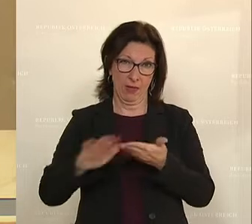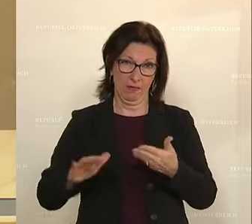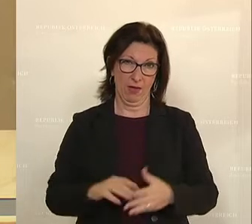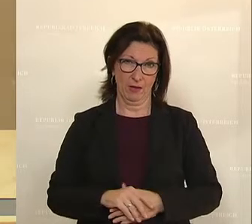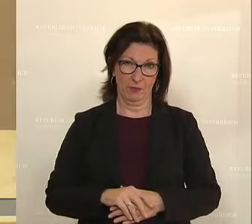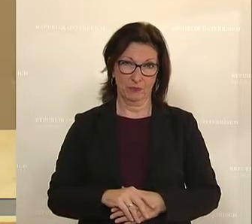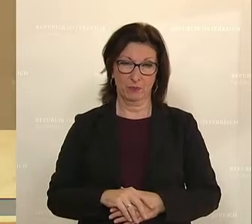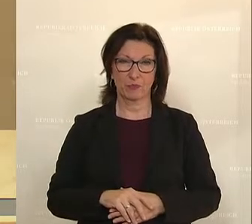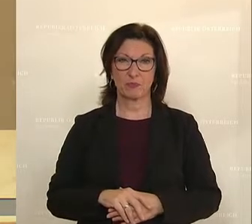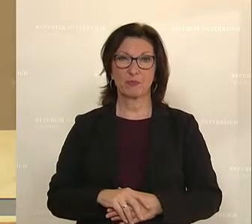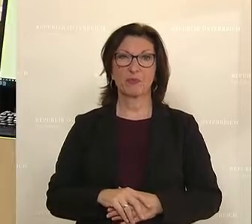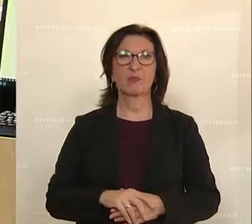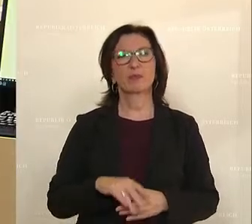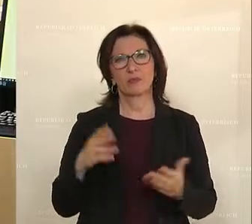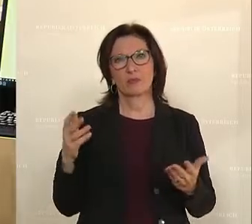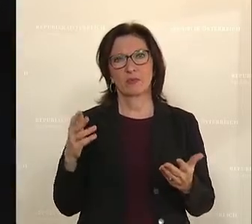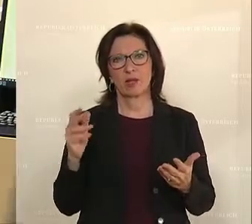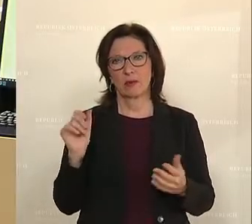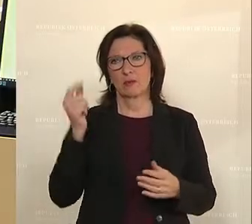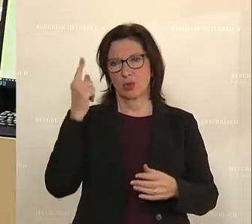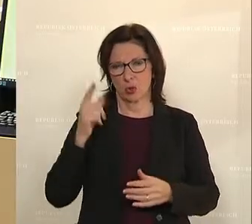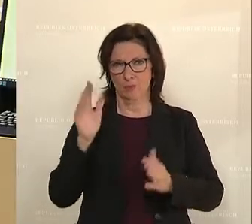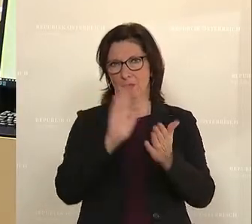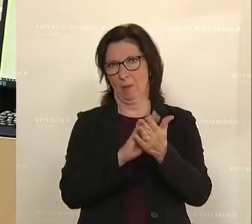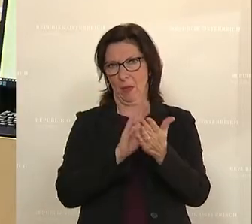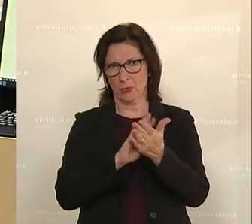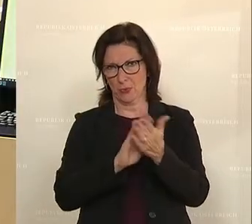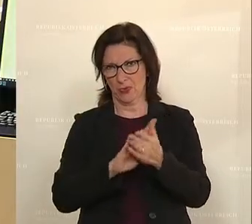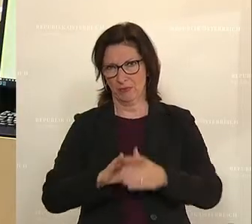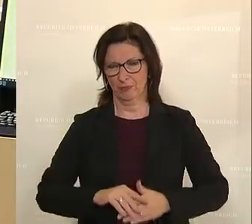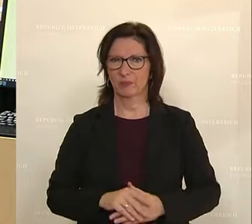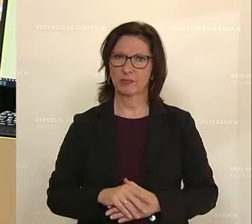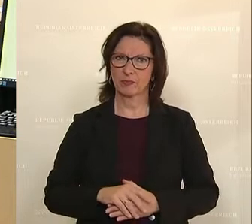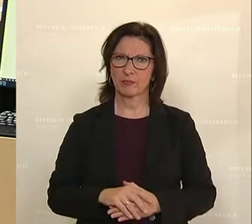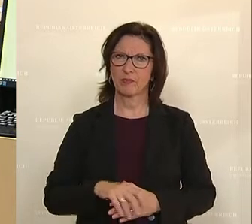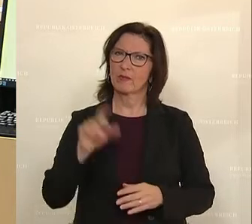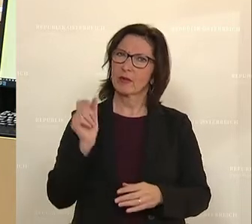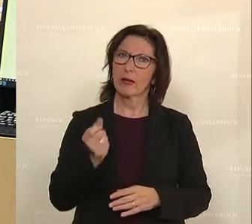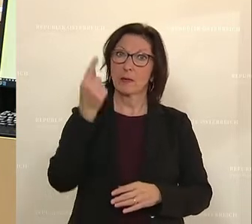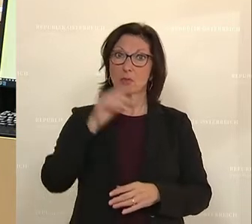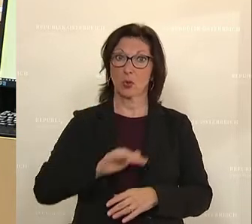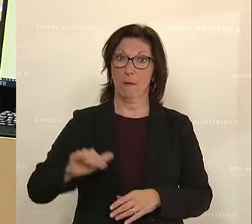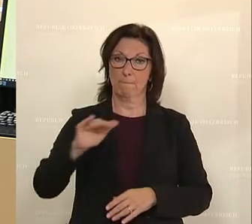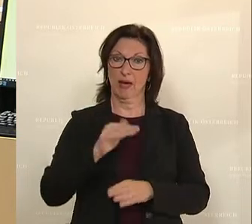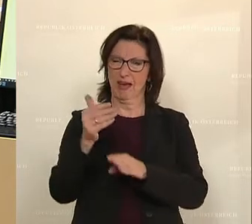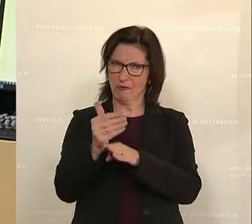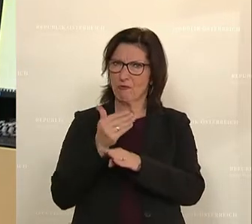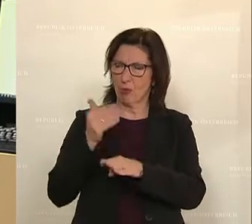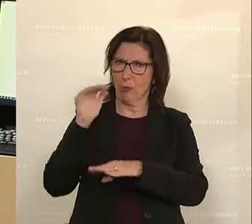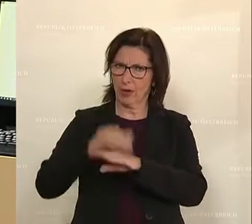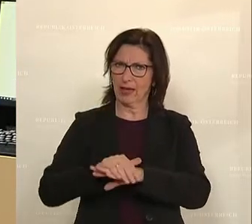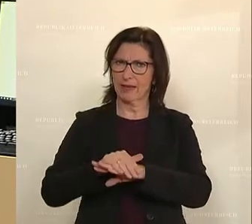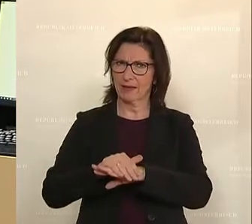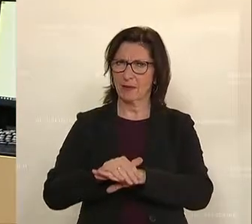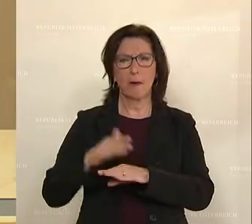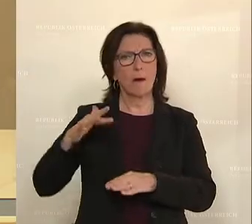im Bereich der Früherkennung hat dies bei